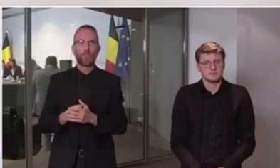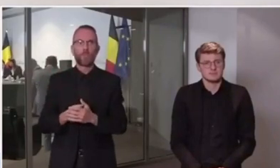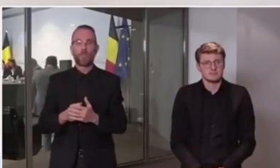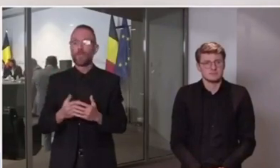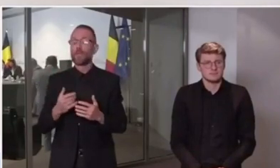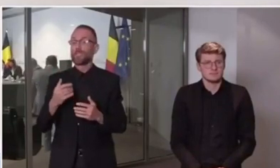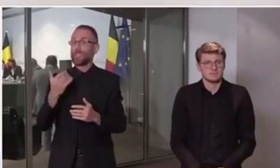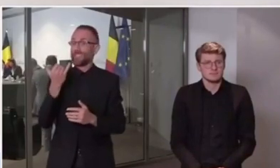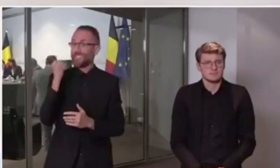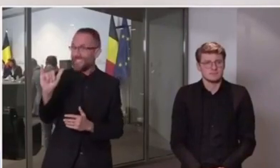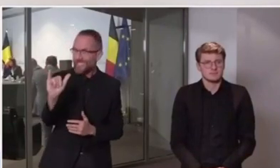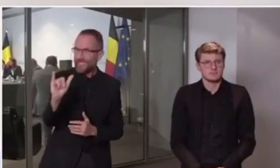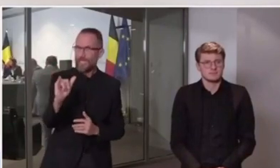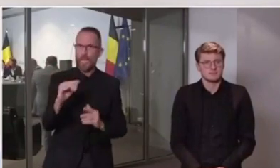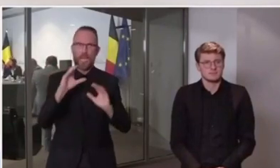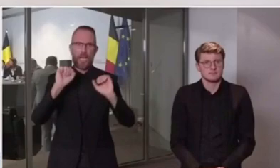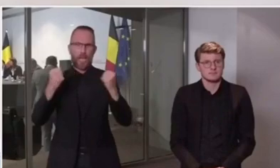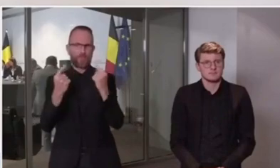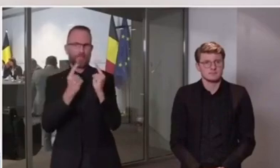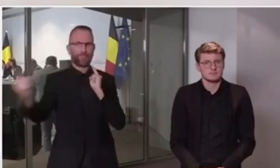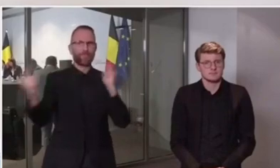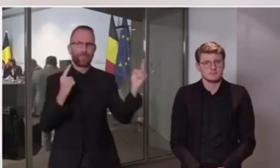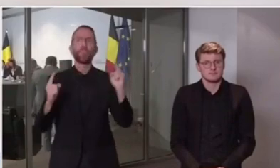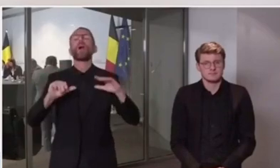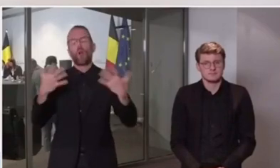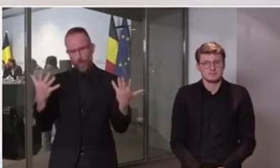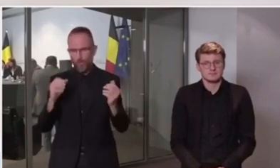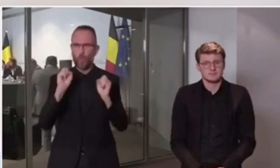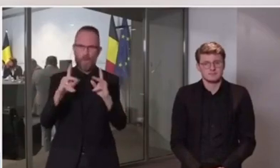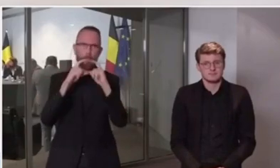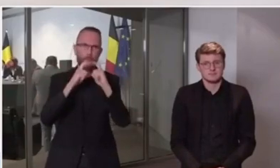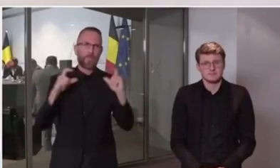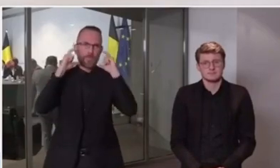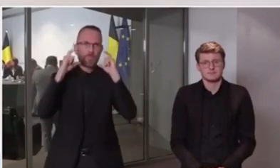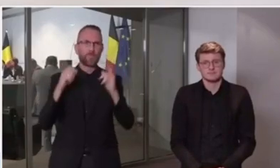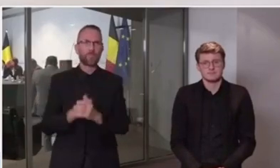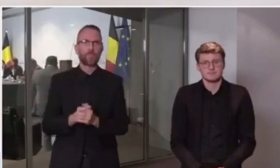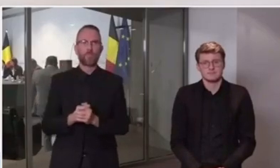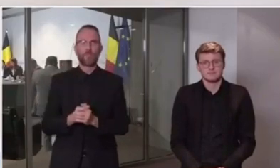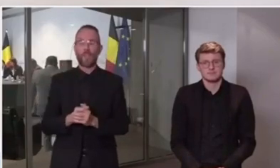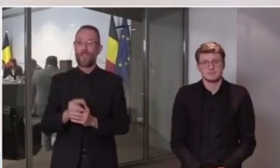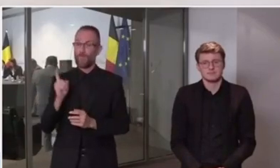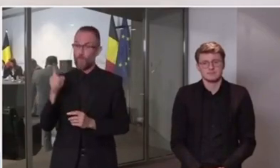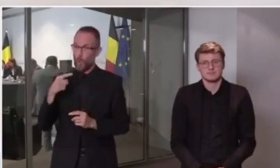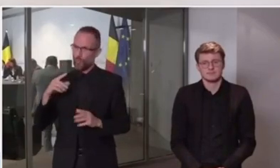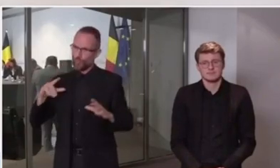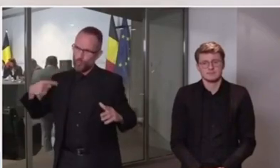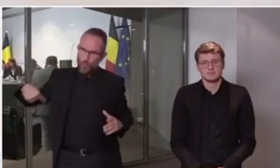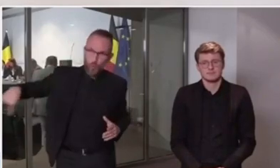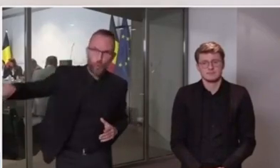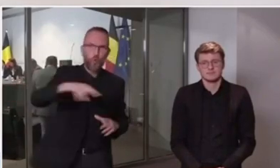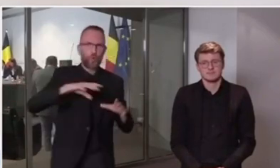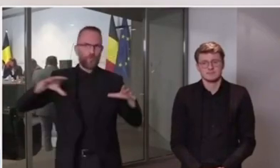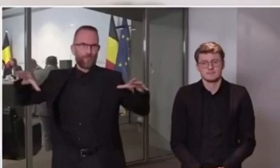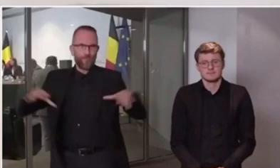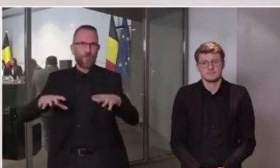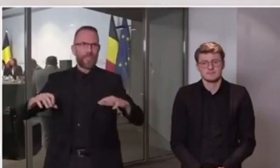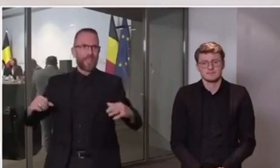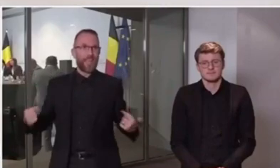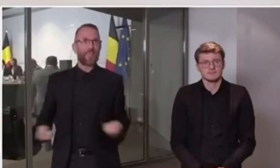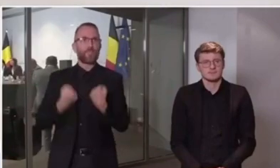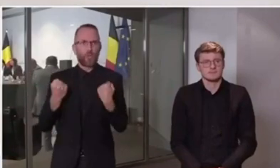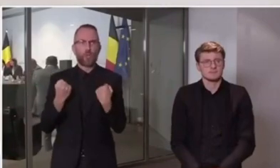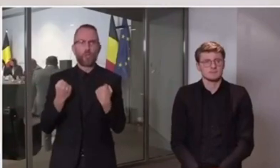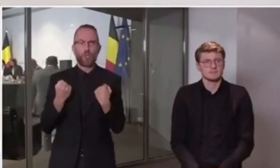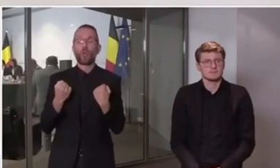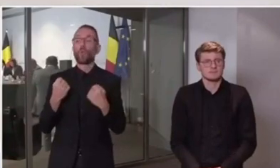collectif et il comprendra la création d'une ou plusieurs productions nationales. Ceci